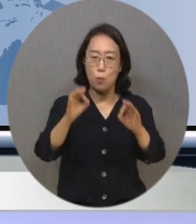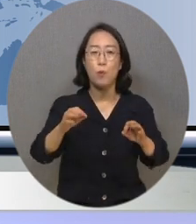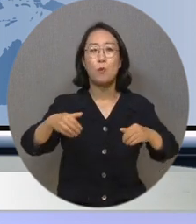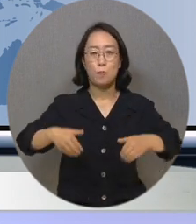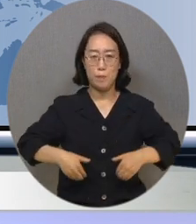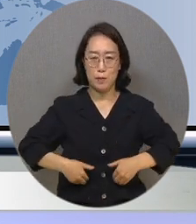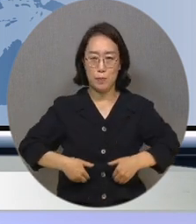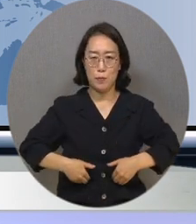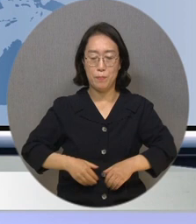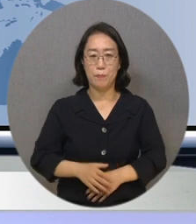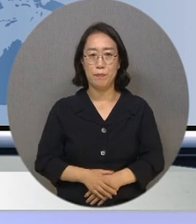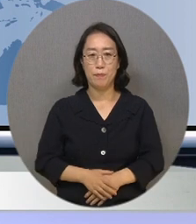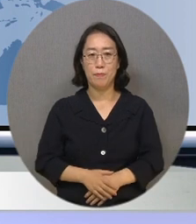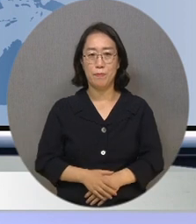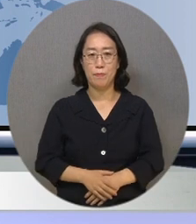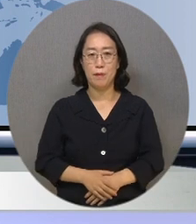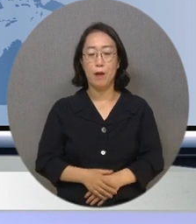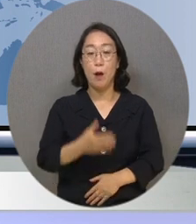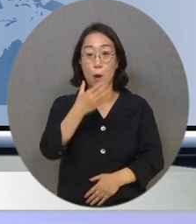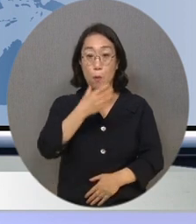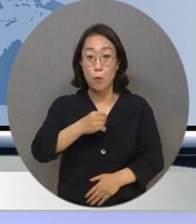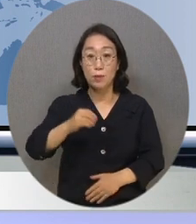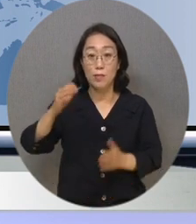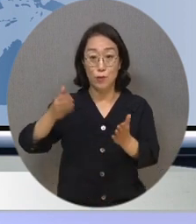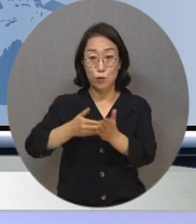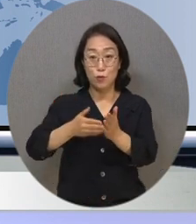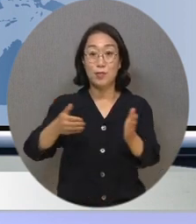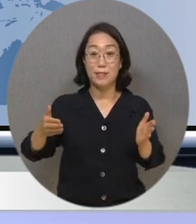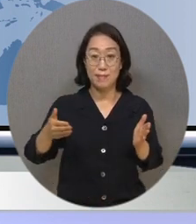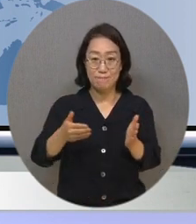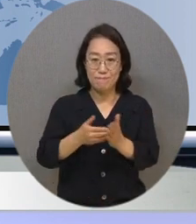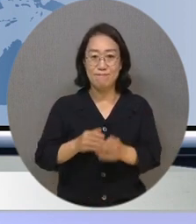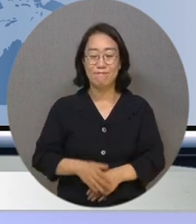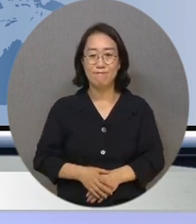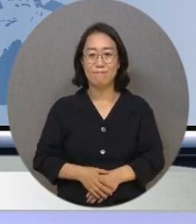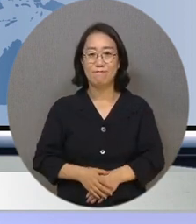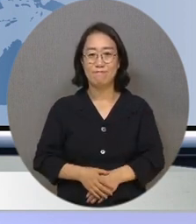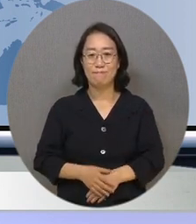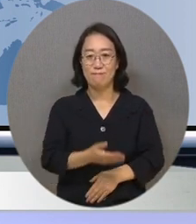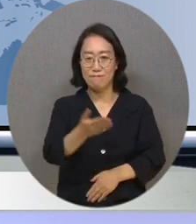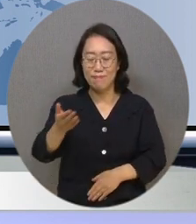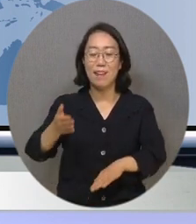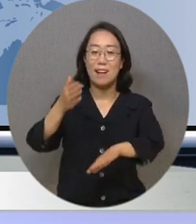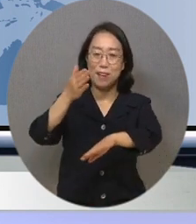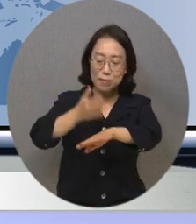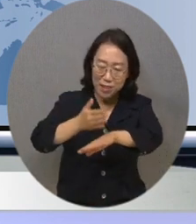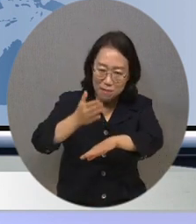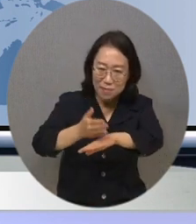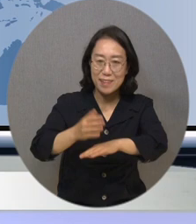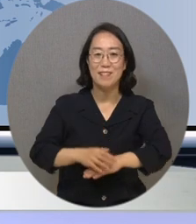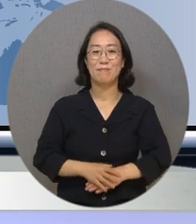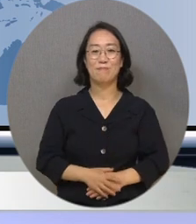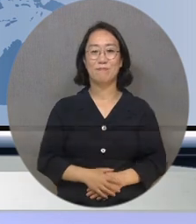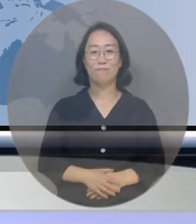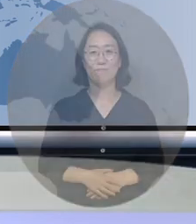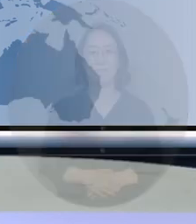아닌가 싶습니다. 이상 WBC 복지TV 뉴스24를 마칩니다. 시청해주신 여러분 고맙습니다.